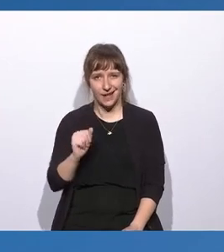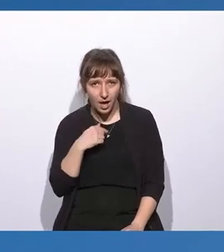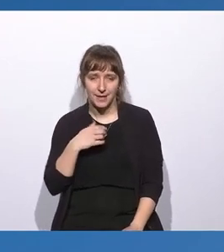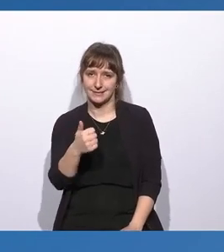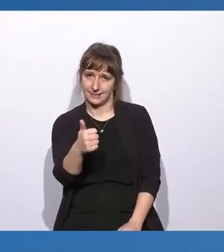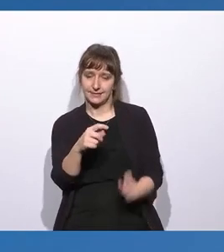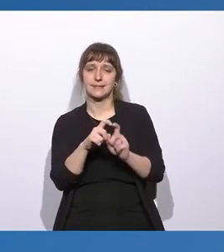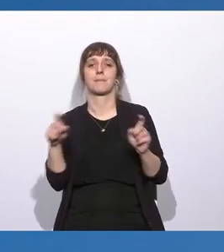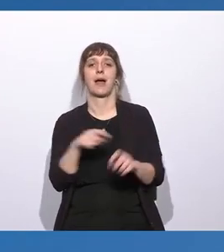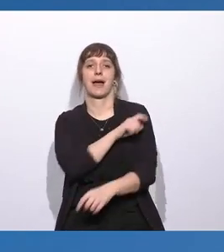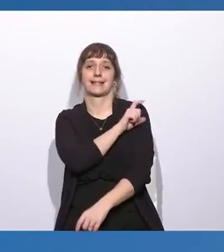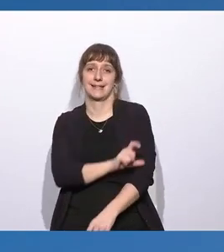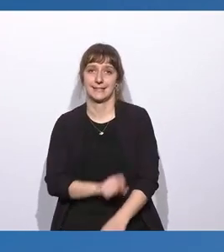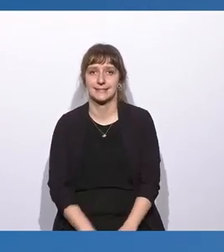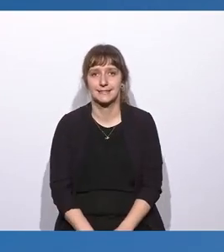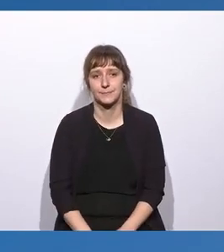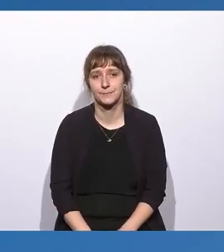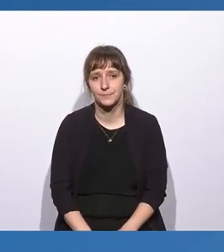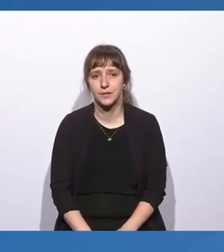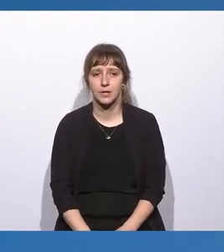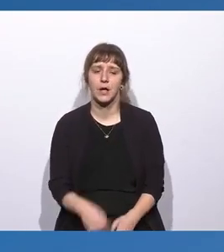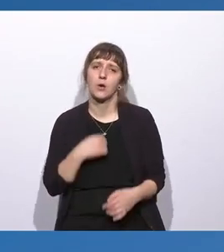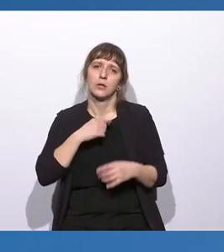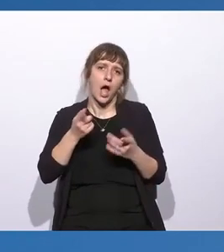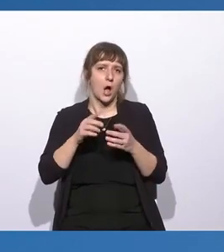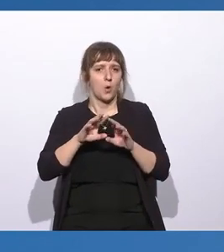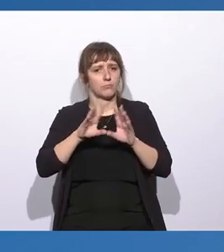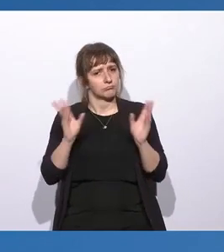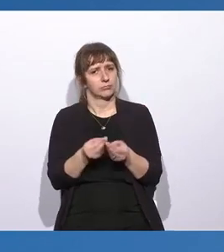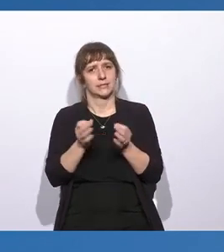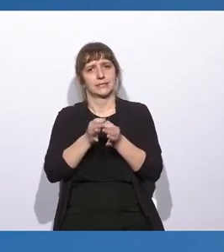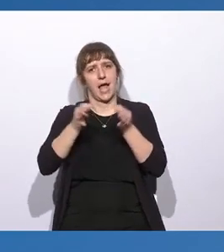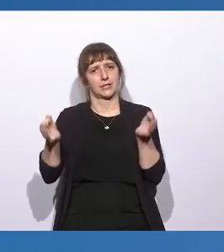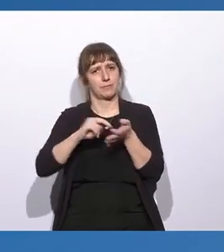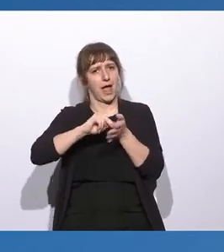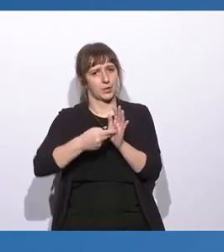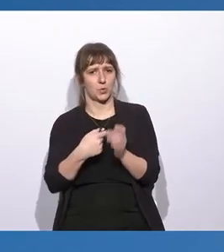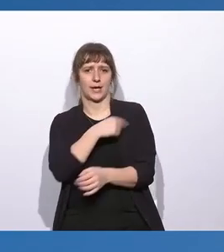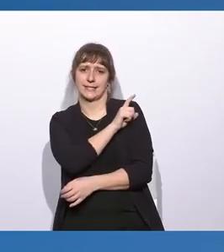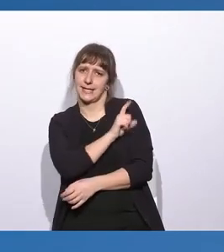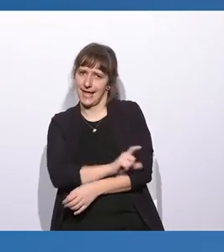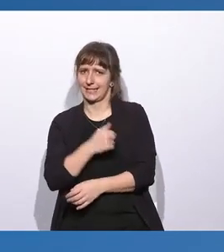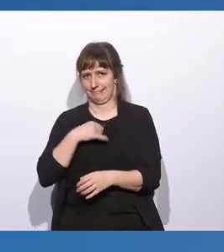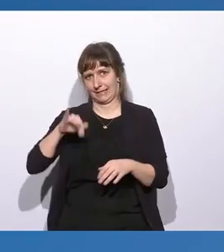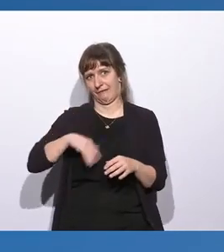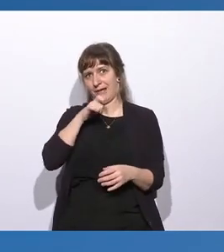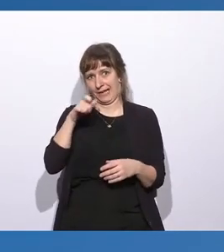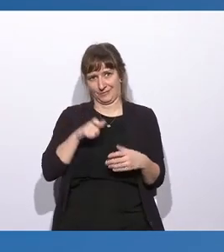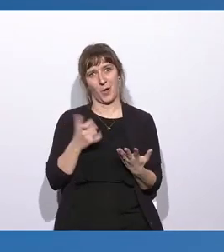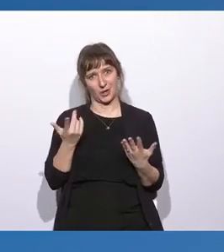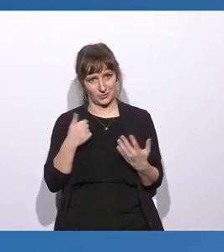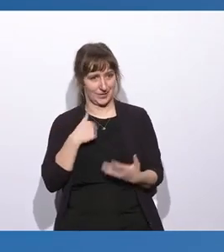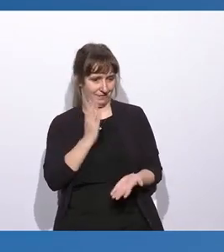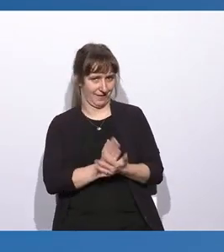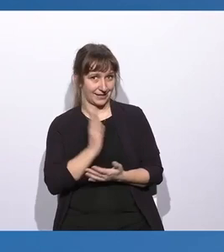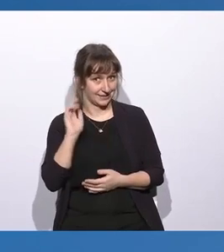Resilienz und bin übrigens auch für eine resiliente Tagesplanung insoweit verantwortlich, dass ja bald die Mittagspause beginnt, in die ich Sie dann fast